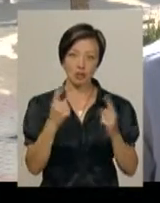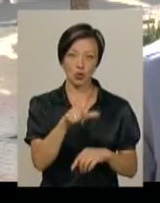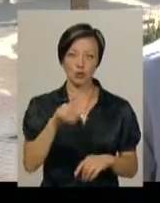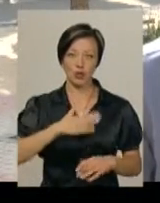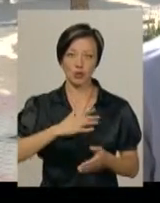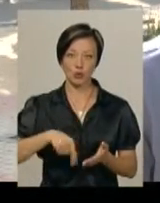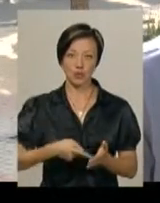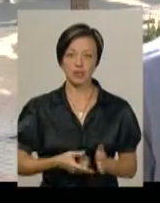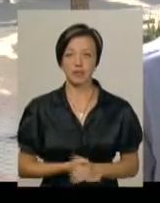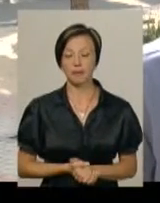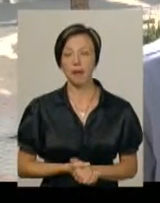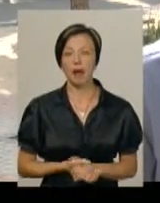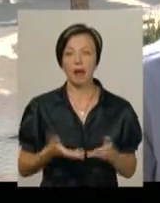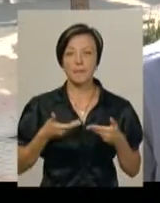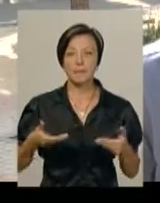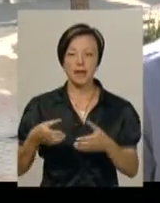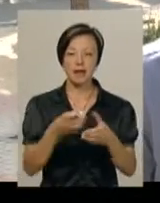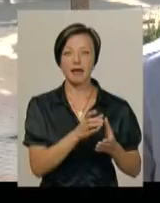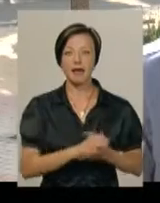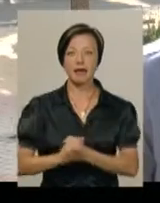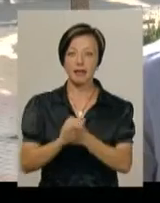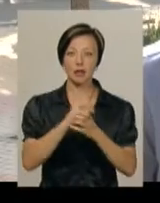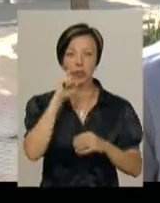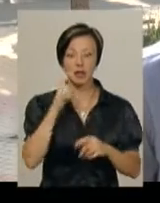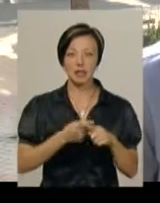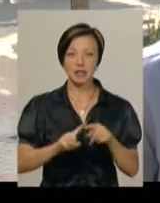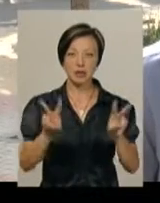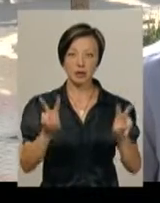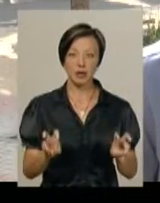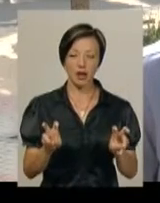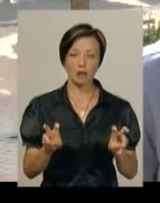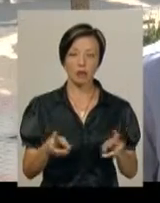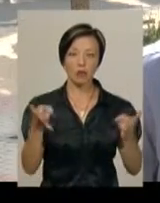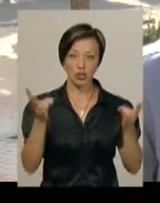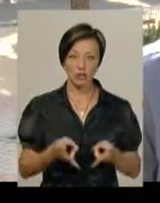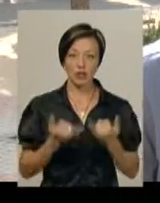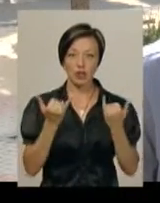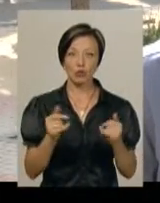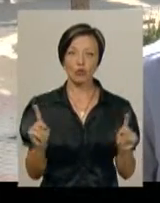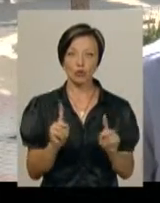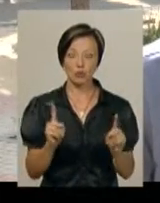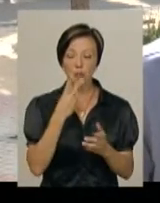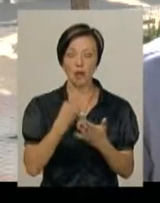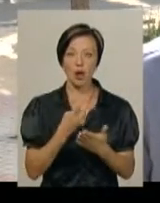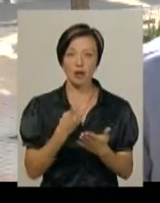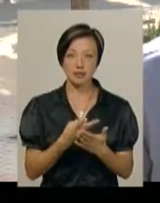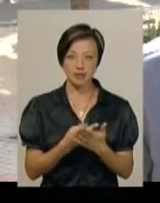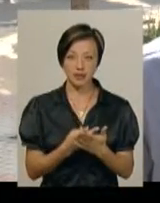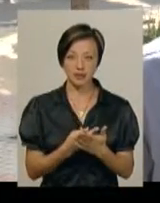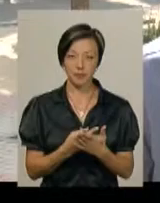нашого міста. «Ми єдина Україна» – це номінація потрібна для того, щоб показати